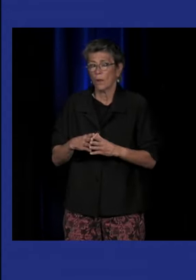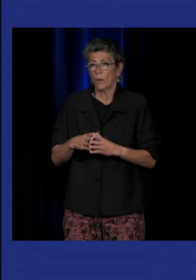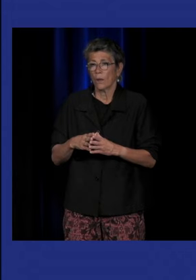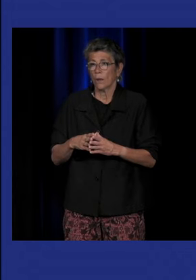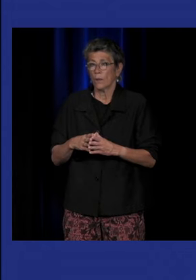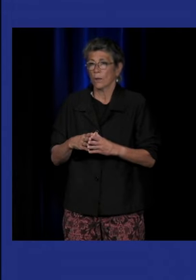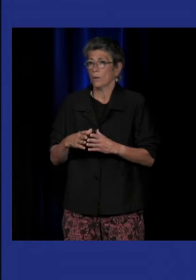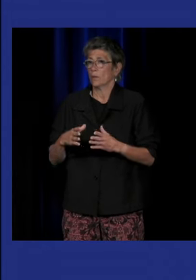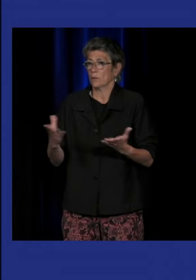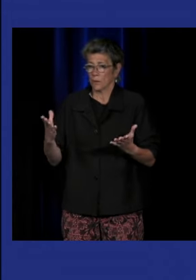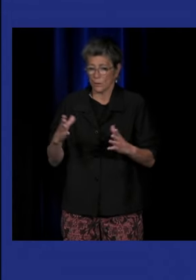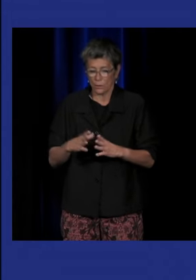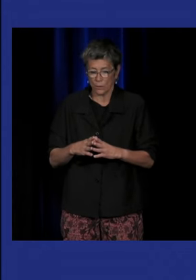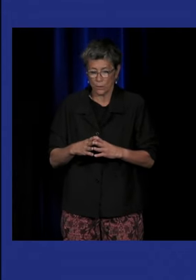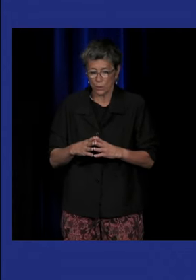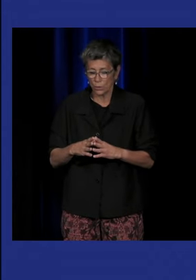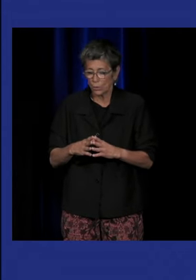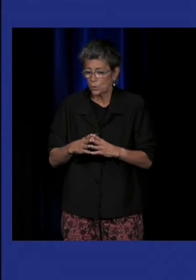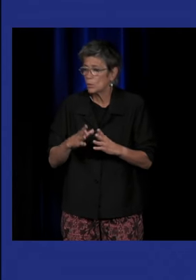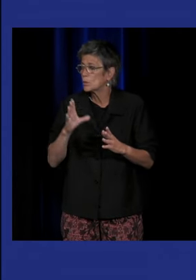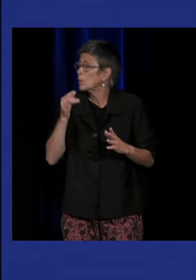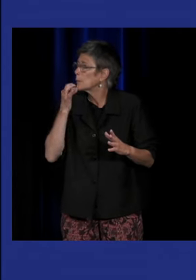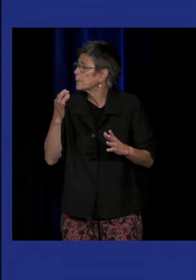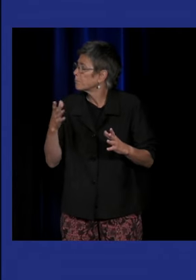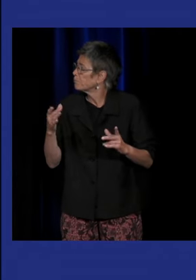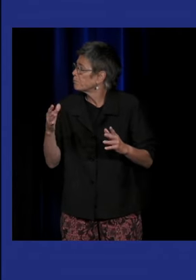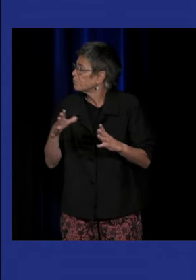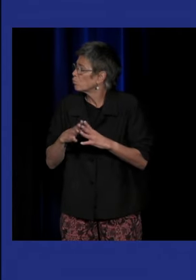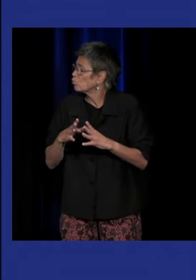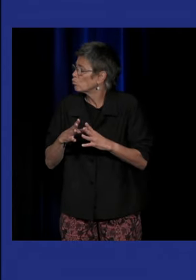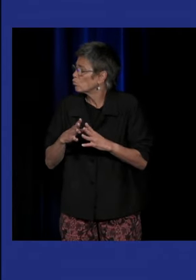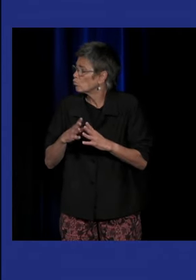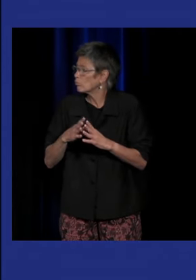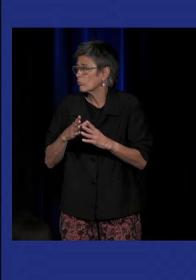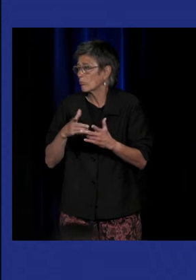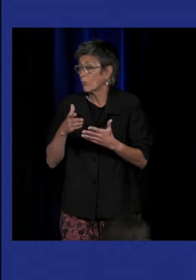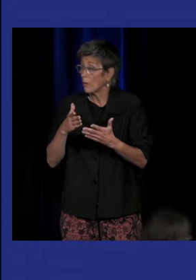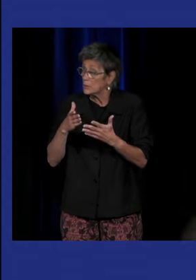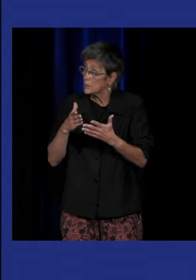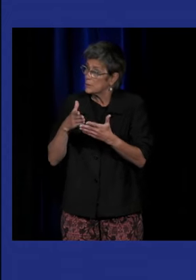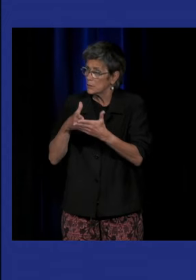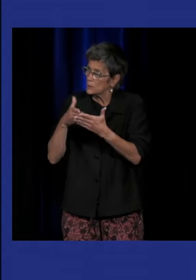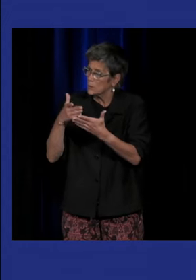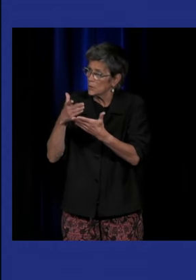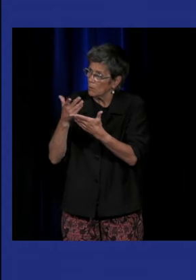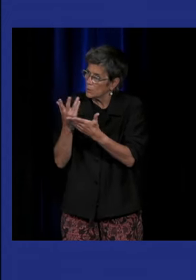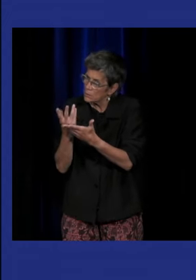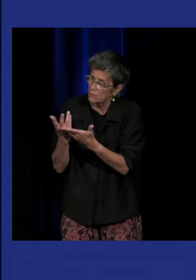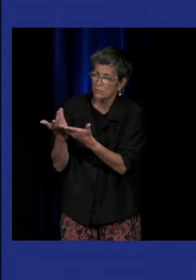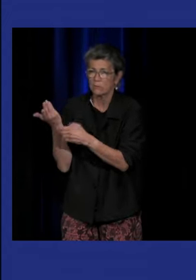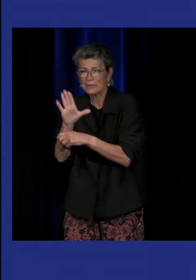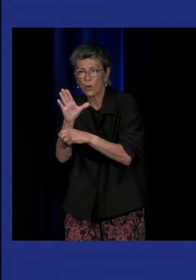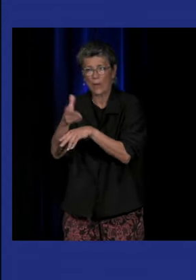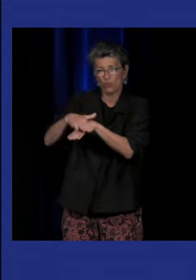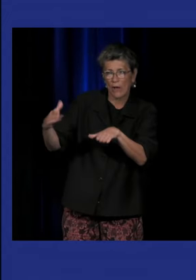des comment dire à à la scène artistique qu'on